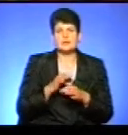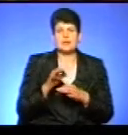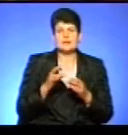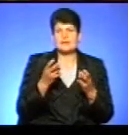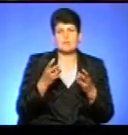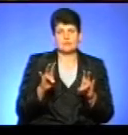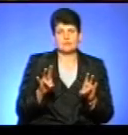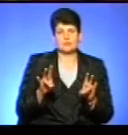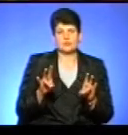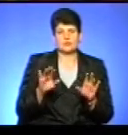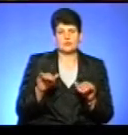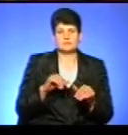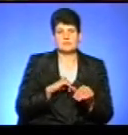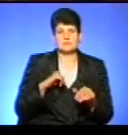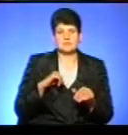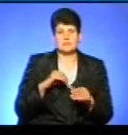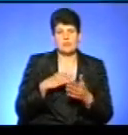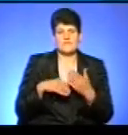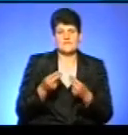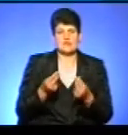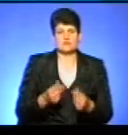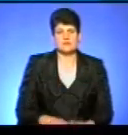які не потребують потім самофінансування.